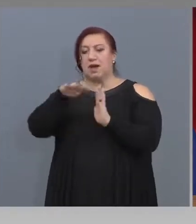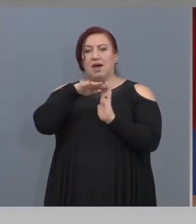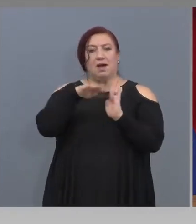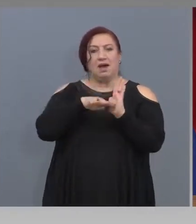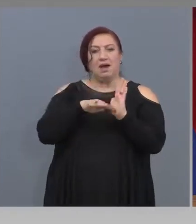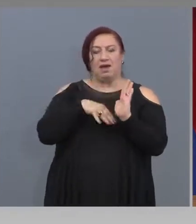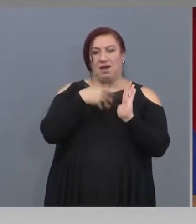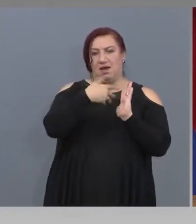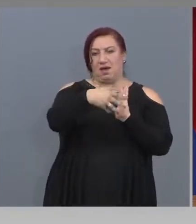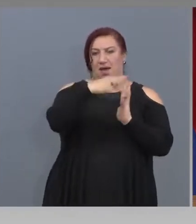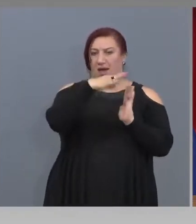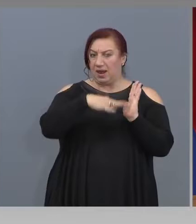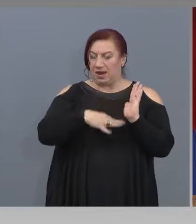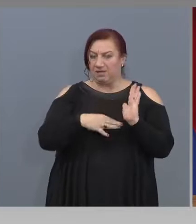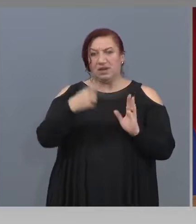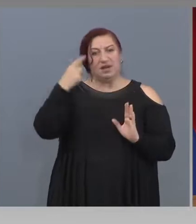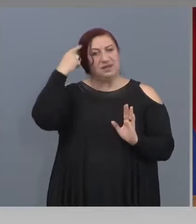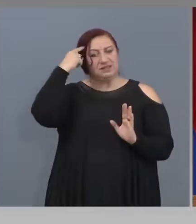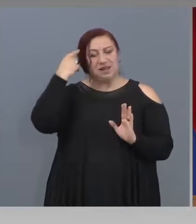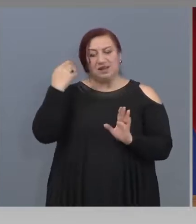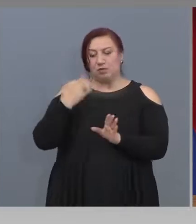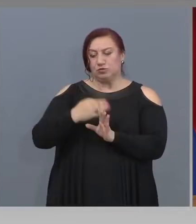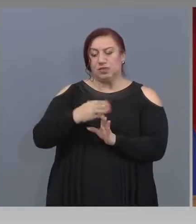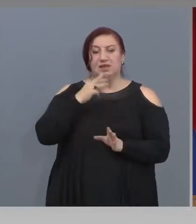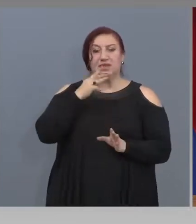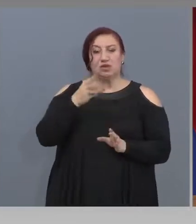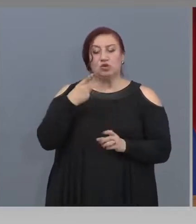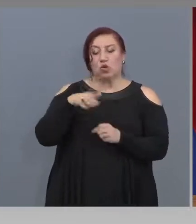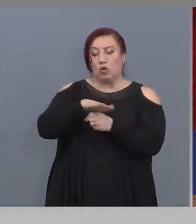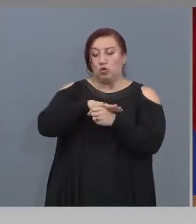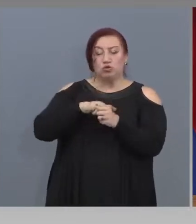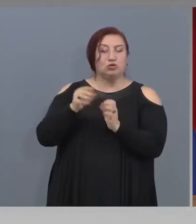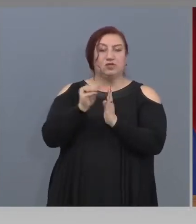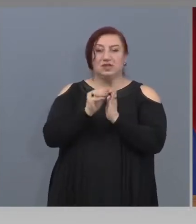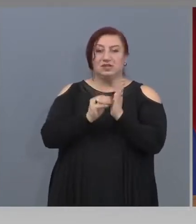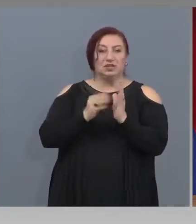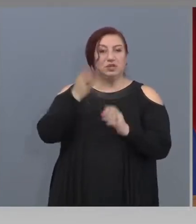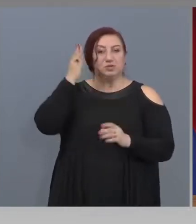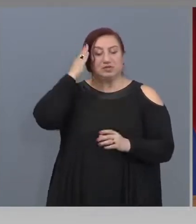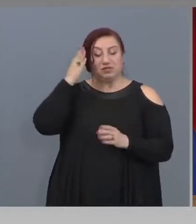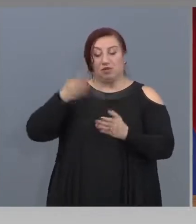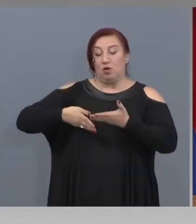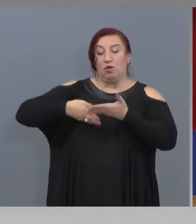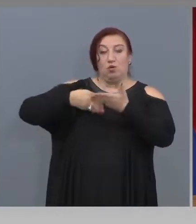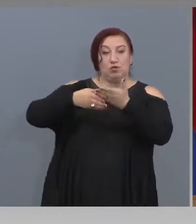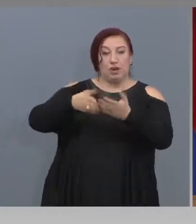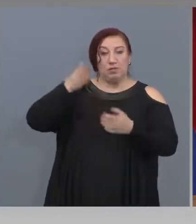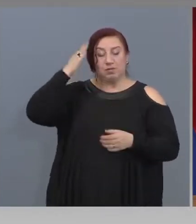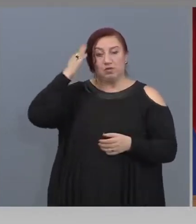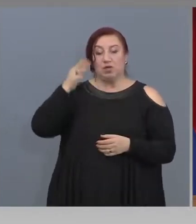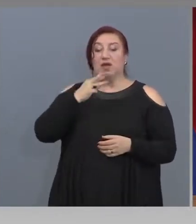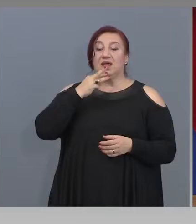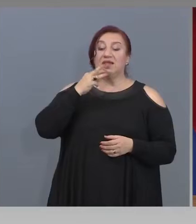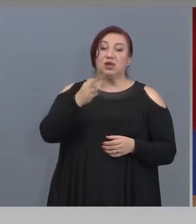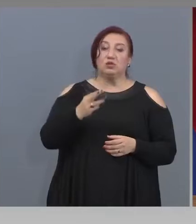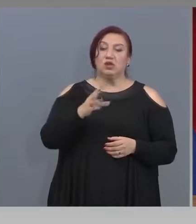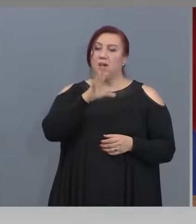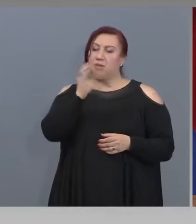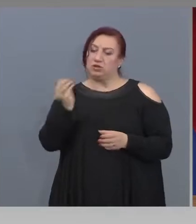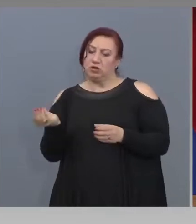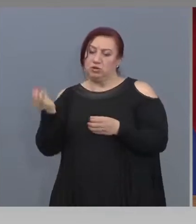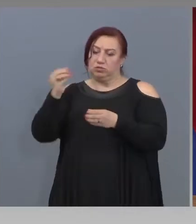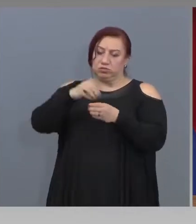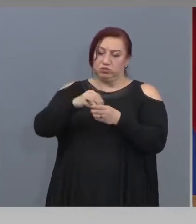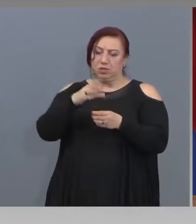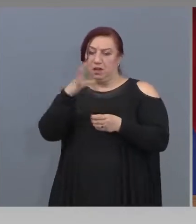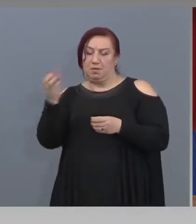Знаете, че последните 3 години една от основната задача на Министерството с подкрепата на правителство, 3 години по 500 хиляди лева качвахме в Фонд Култура и